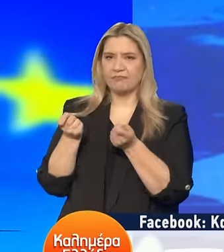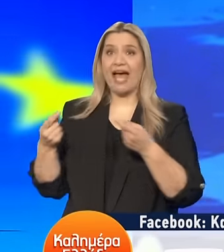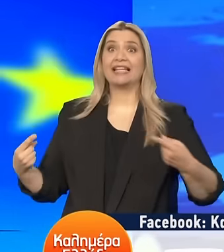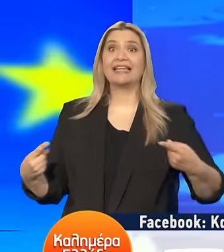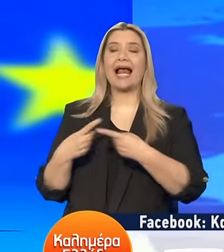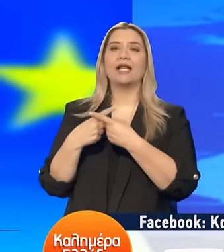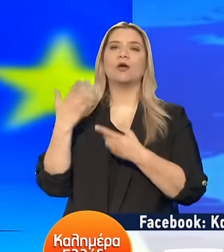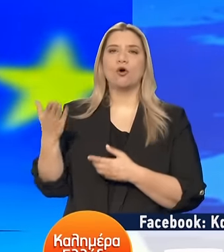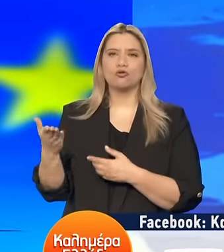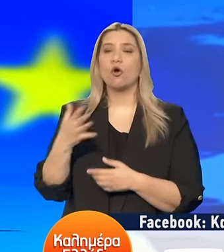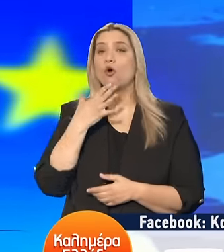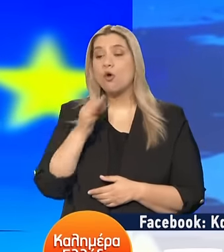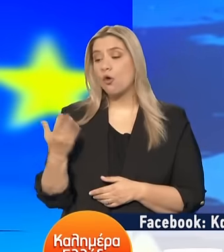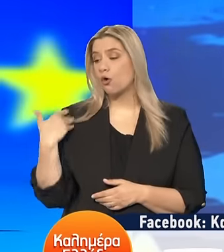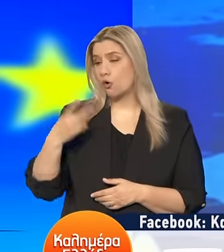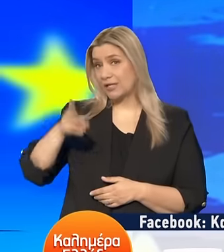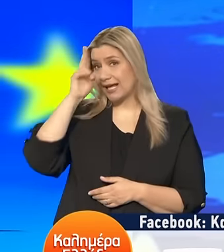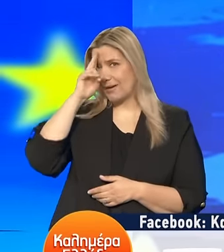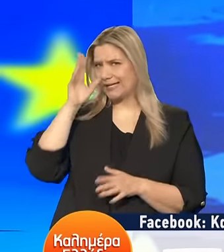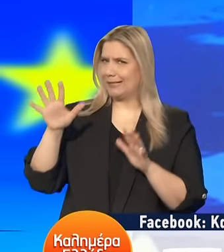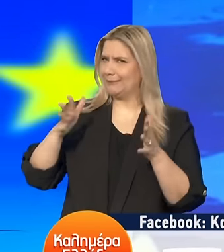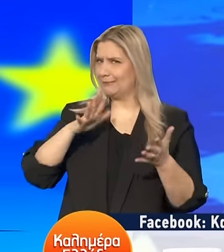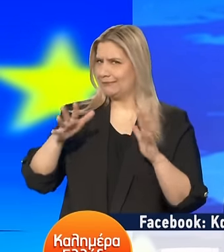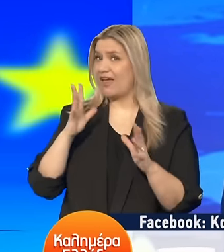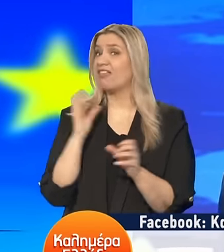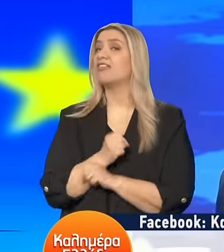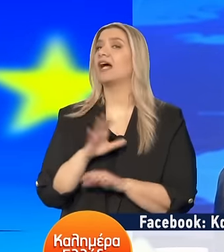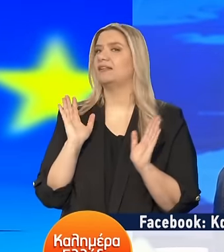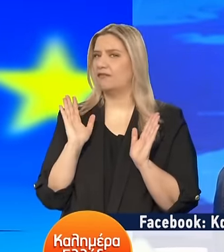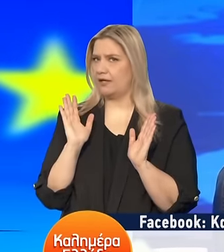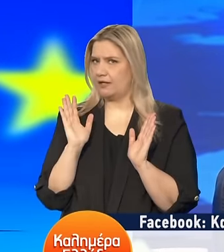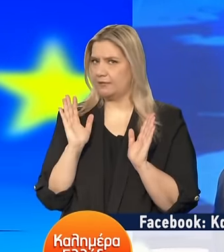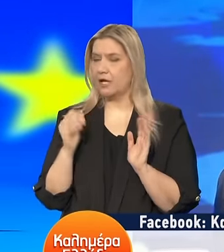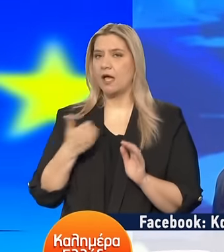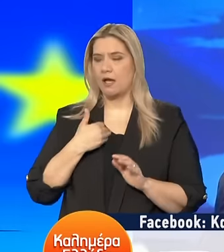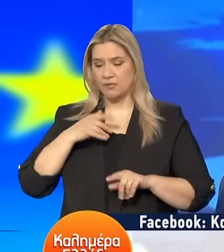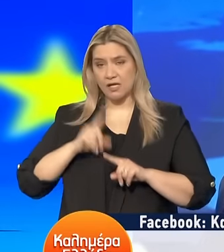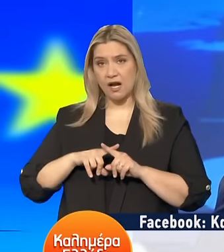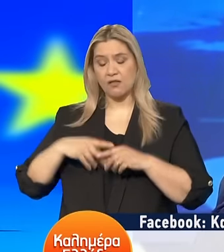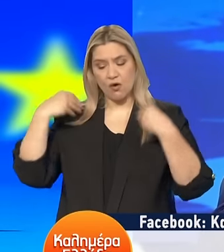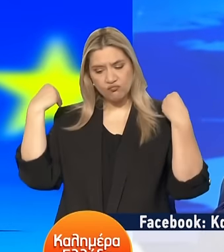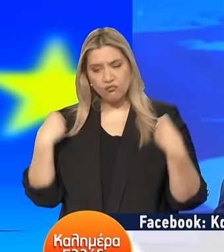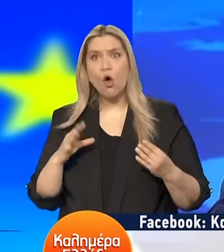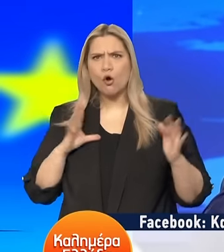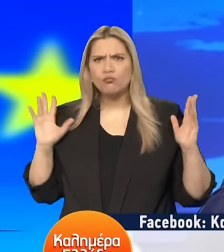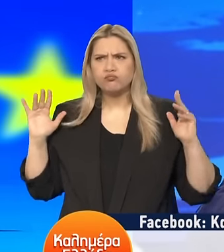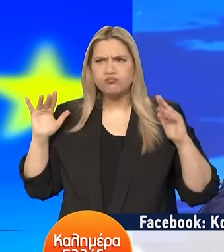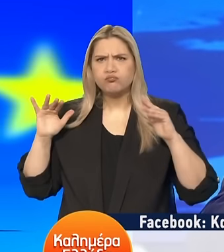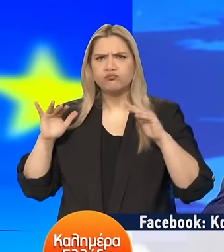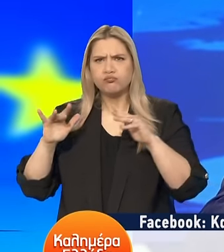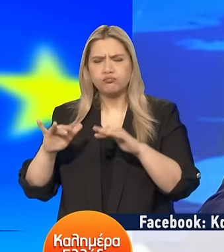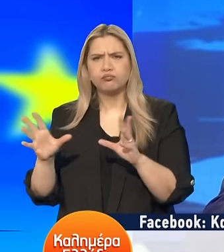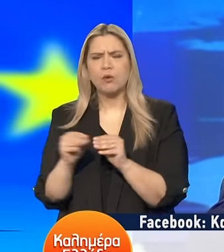στο Βερολίνο Οι Γερμανοί δεν τα κατάφεραν τόσο καλά Έτσι δεν είναι Εμείς καταφέραμε με πολύ περισσότερο κόσμο Διότι άλλος κόσμος πάει σε ένα μάτς